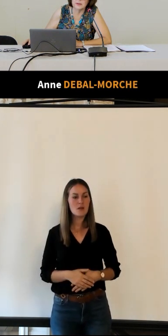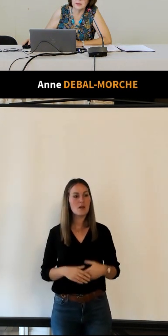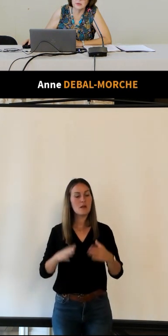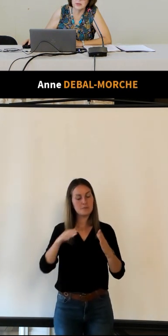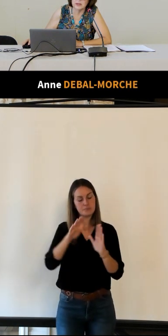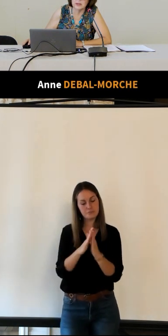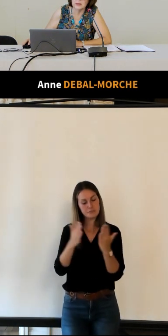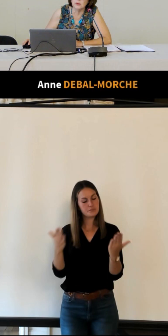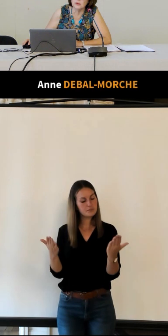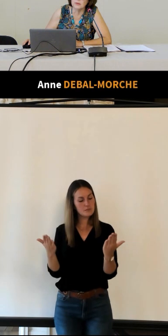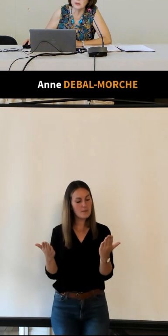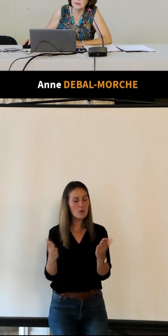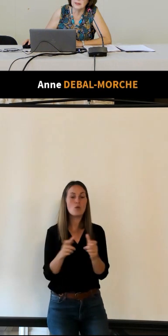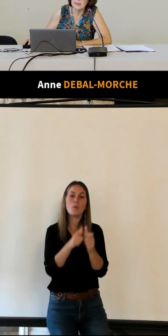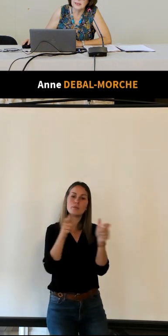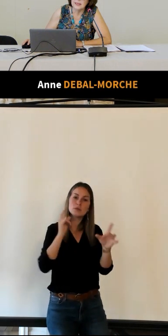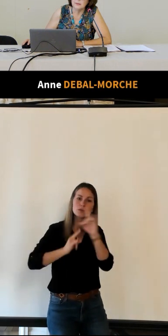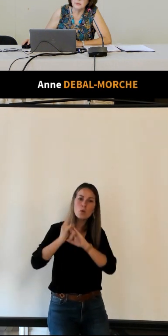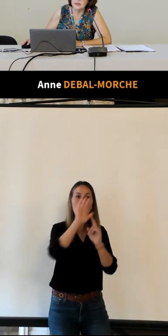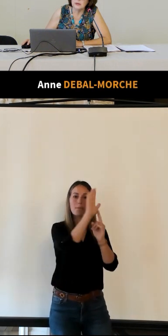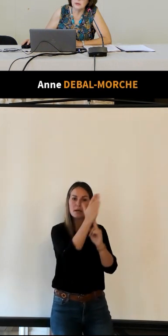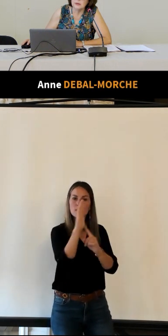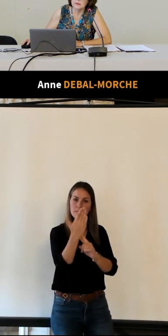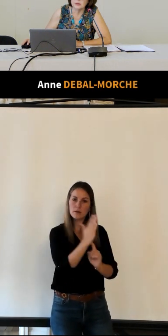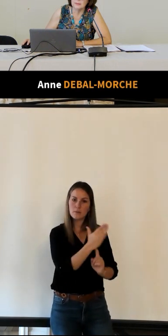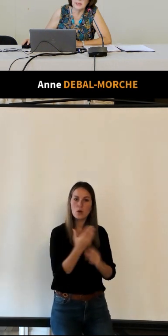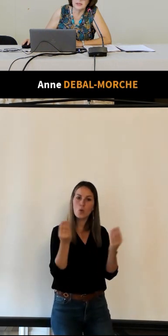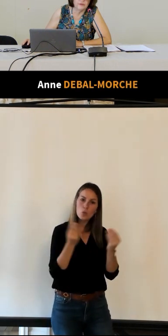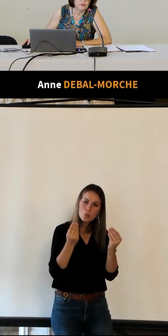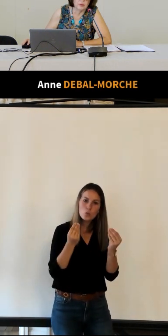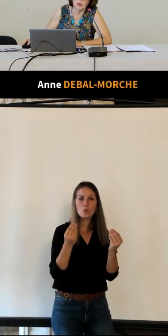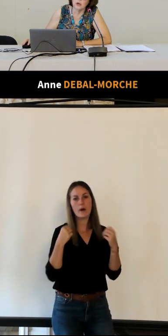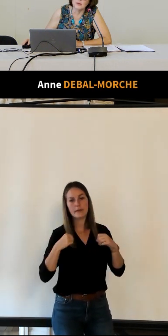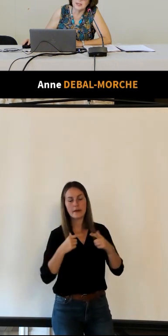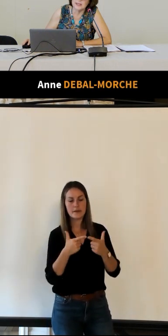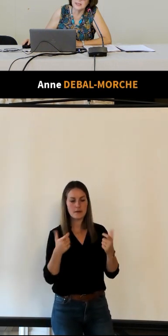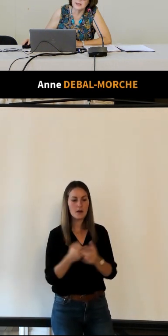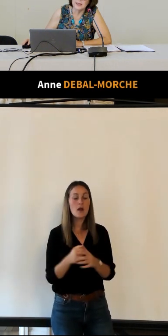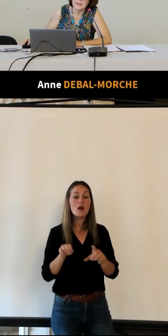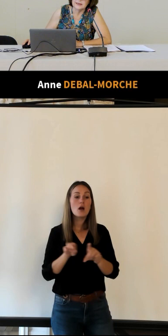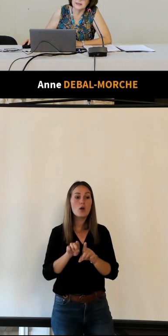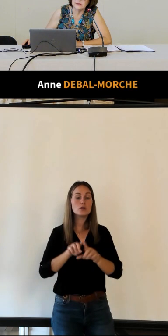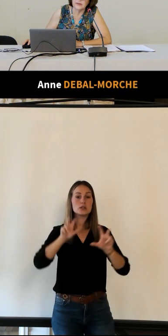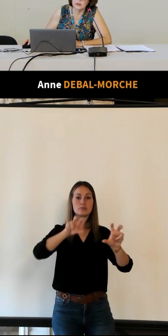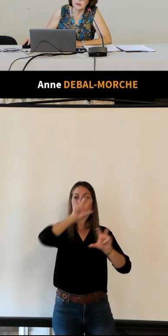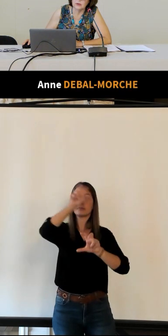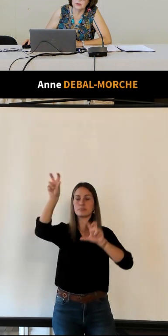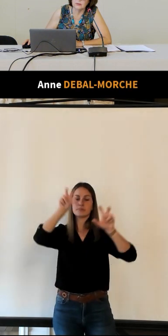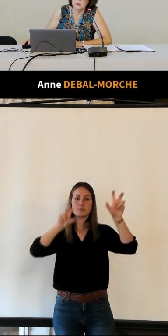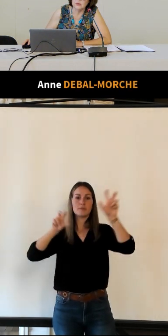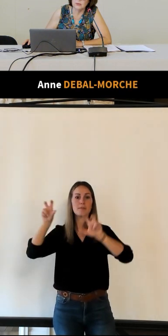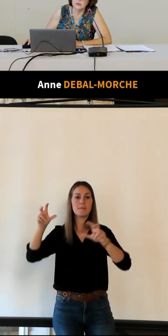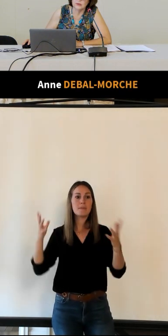une présentation des monuments et puis ce que j'appelle des vues en mosaïque des différents